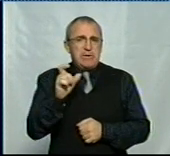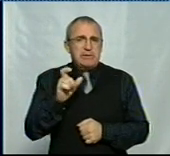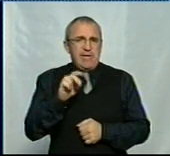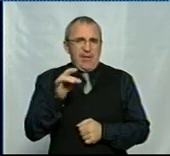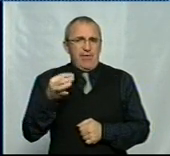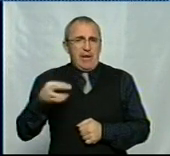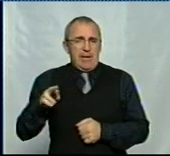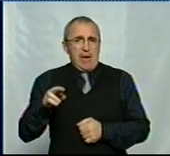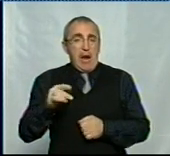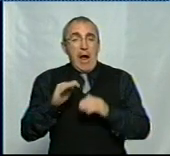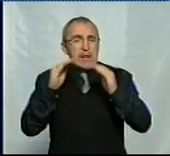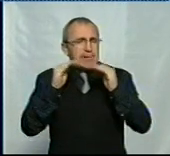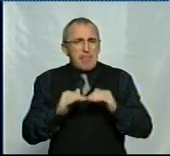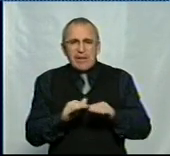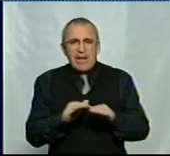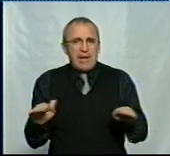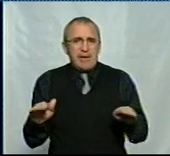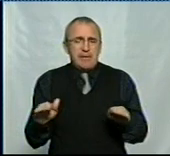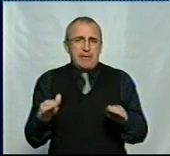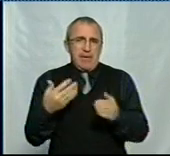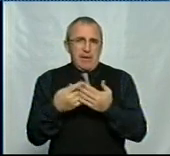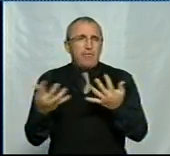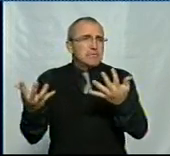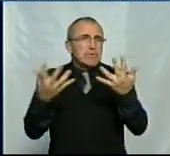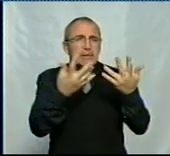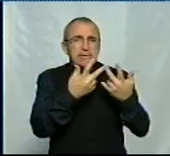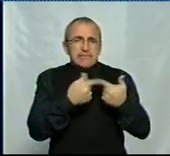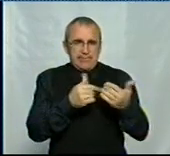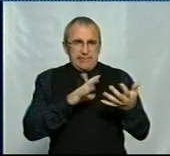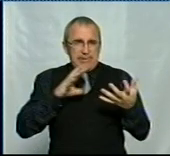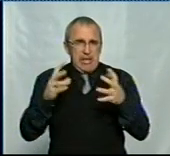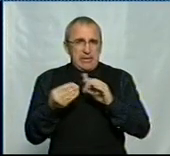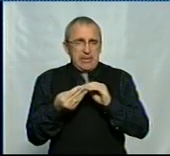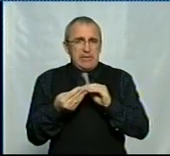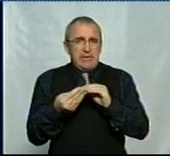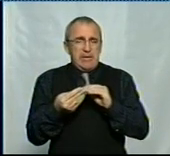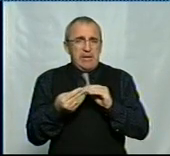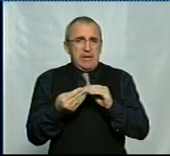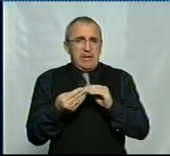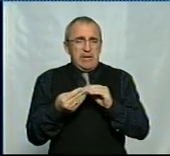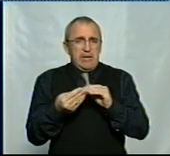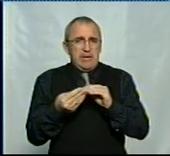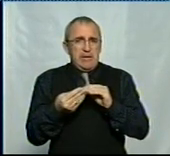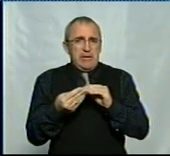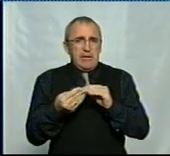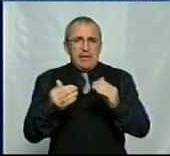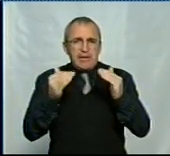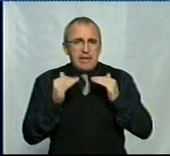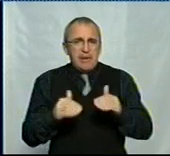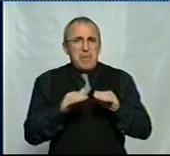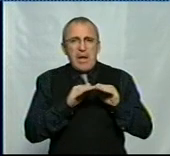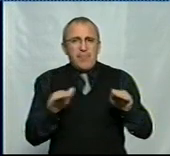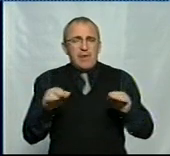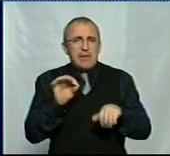найнижчий рівень вакцинації, це дані статистики, є, де б ви не подивилися, найнижчий рівень